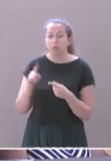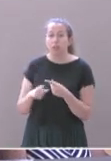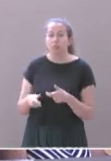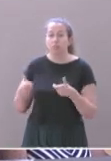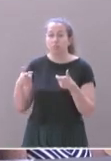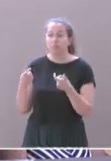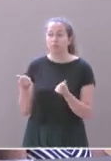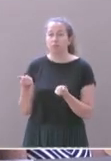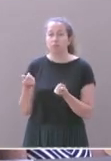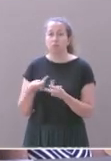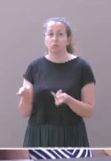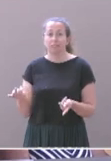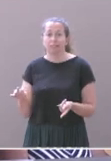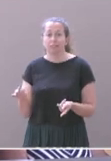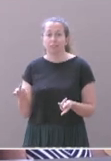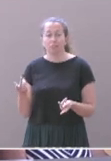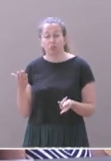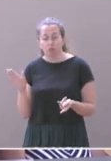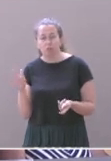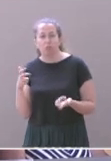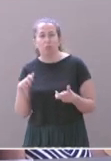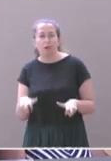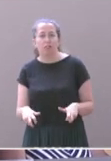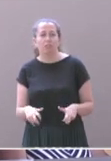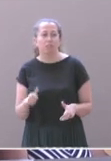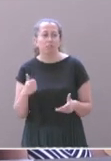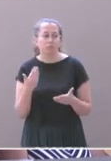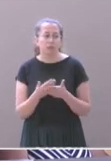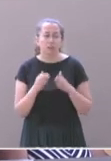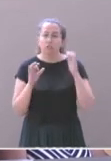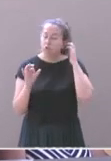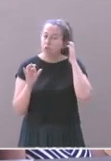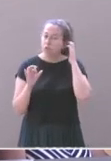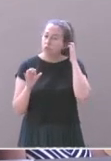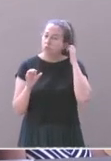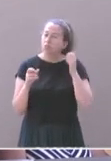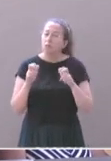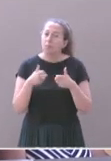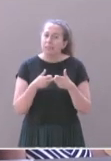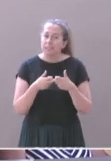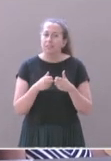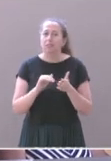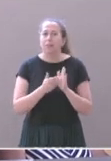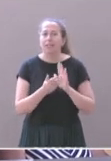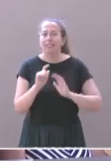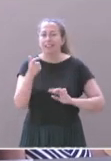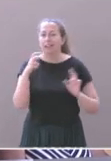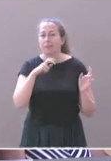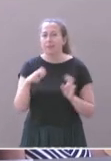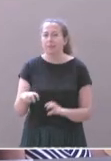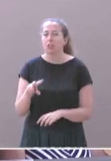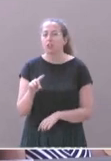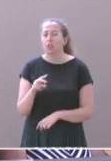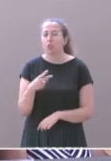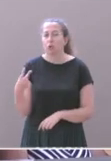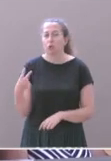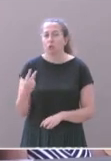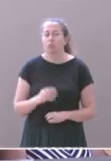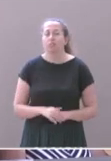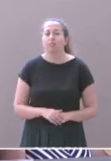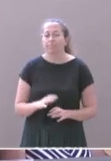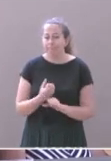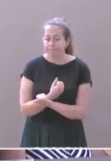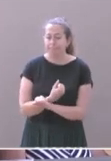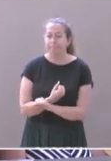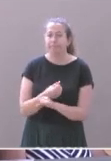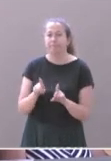'est comme ça que nous avons pu obtenir le fait que le prix au mètre carré était réduit à 30 euros et par là même nous contribuons à faire